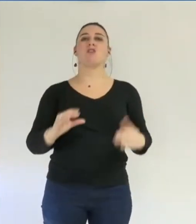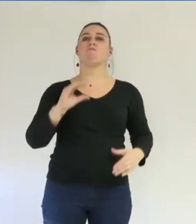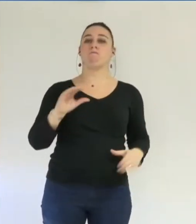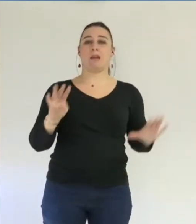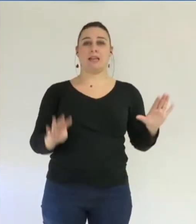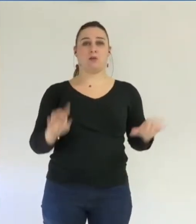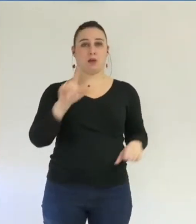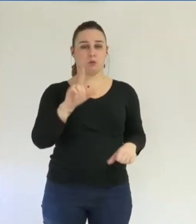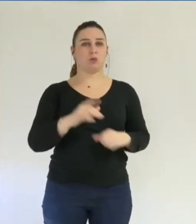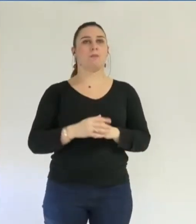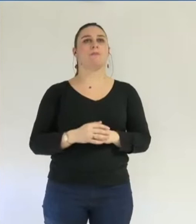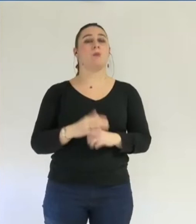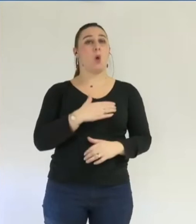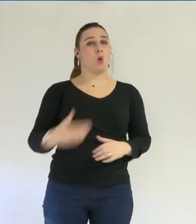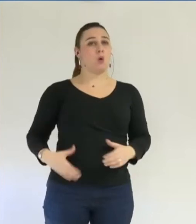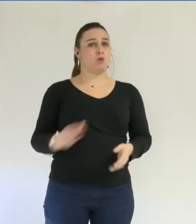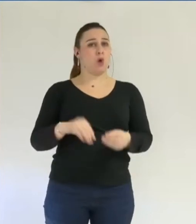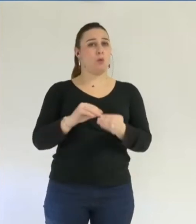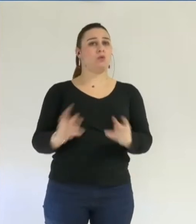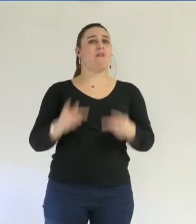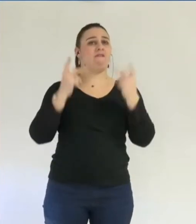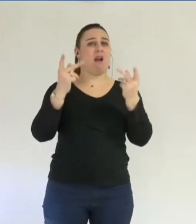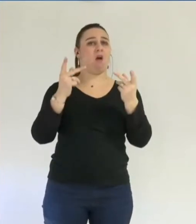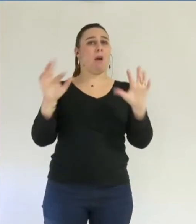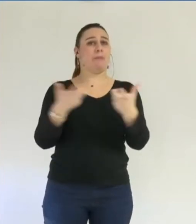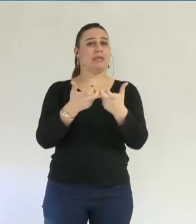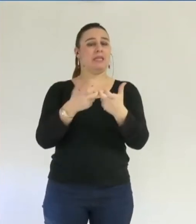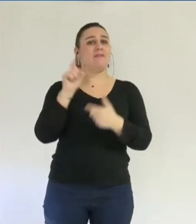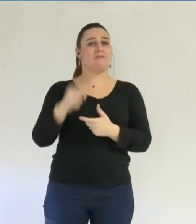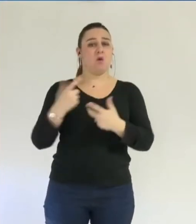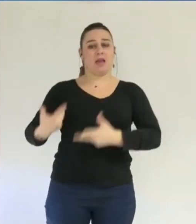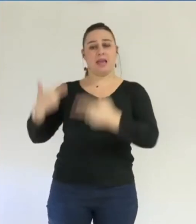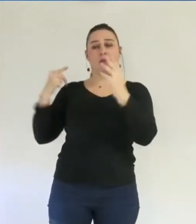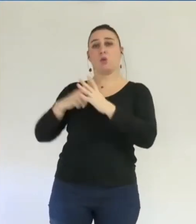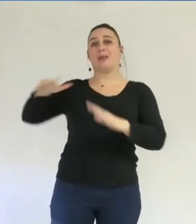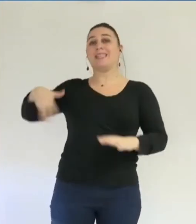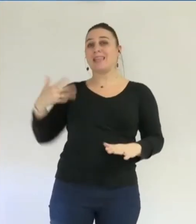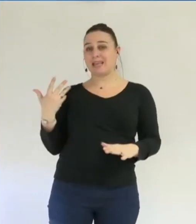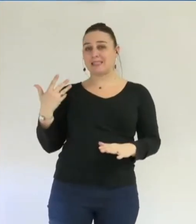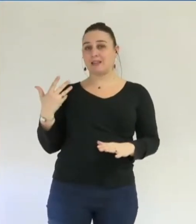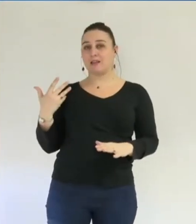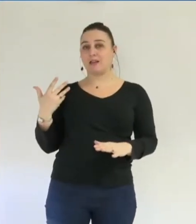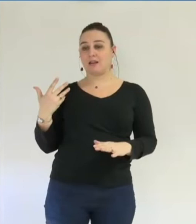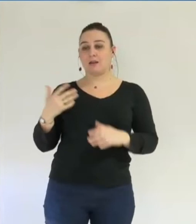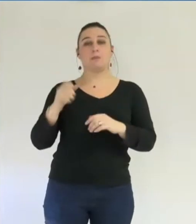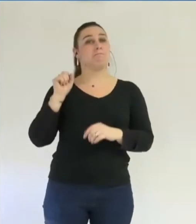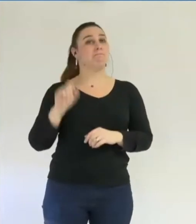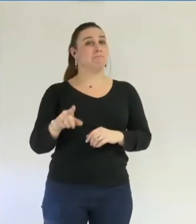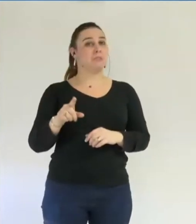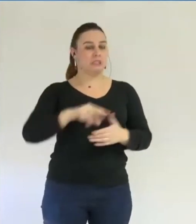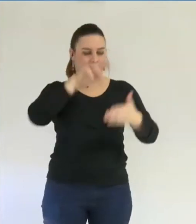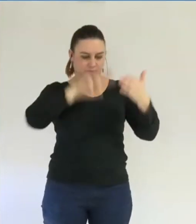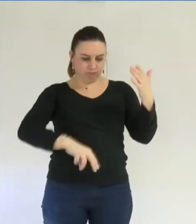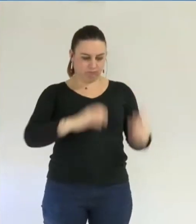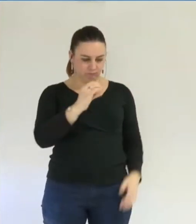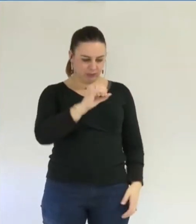De surcroît, la Commune devait inscrire la valeur de l'acquisition immobilière à l'exercice budgétaire 2015 mais celui-ci ne constate que 0